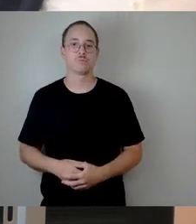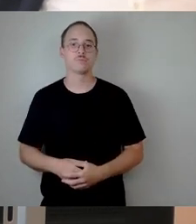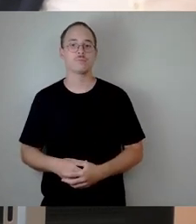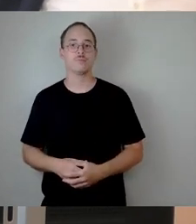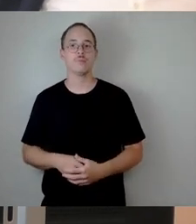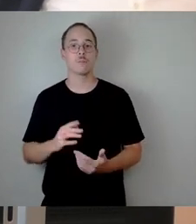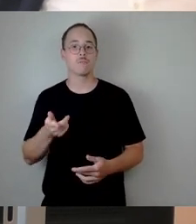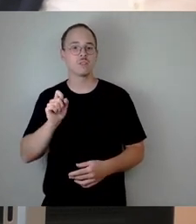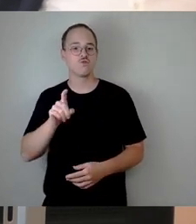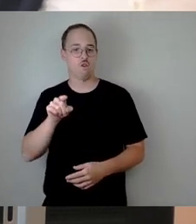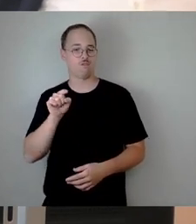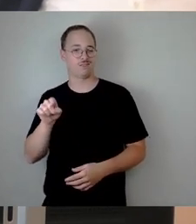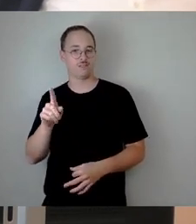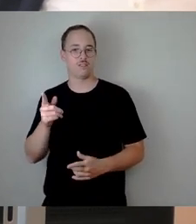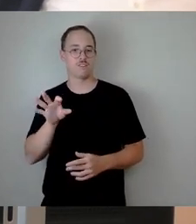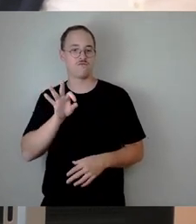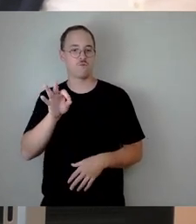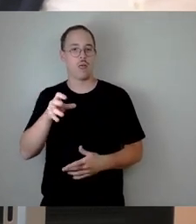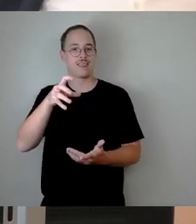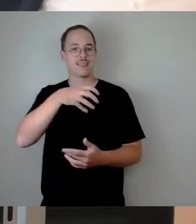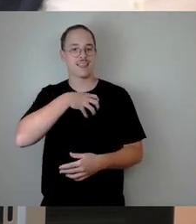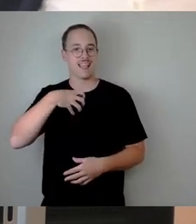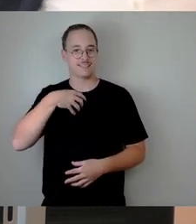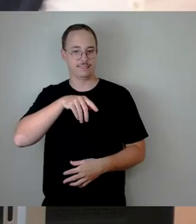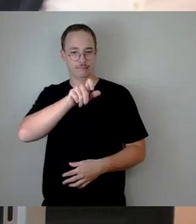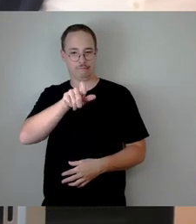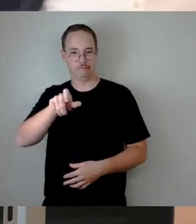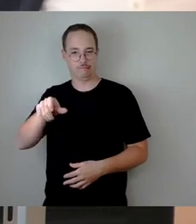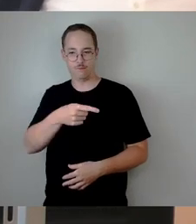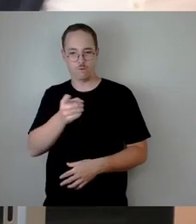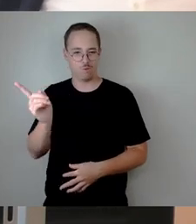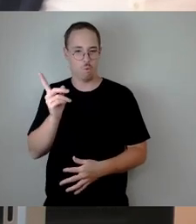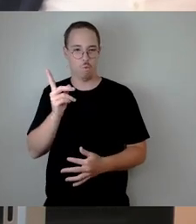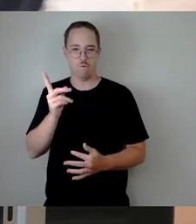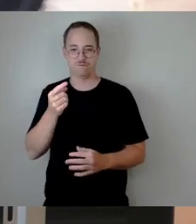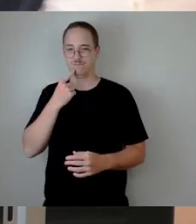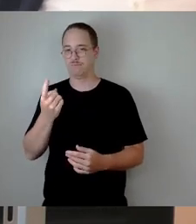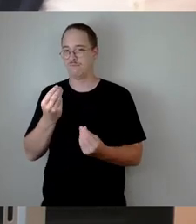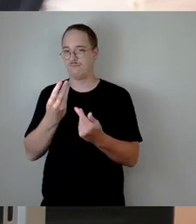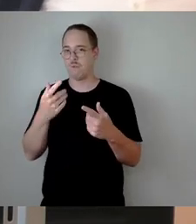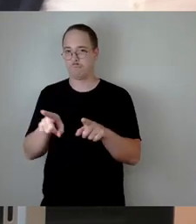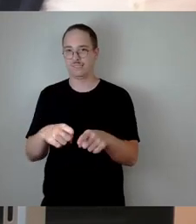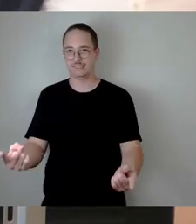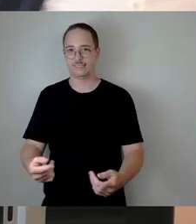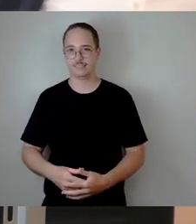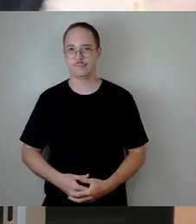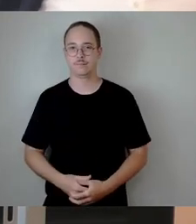Das hatten wir schon zuletzt. Das heißt, das müssen wir korrigieren. Und dass die großen Fraktionen da anders vertreten werden wollen, verstehe ich.